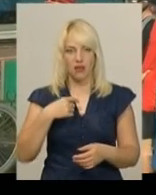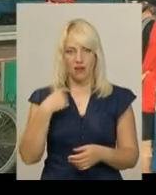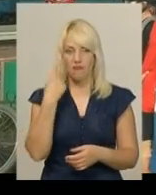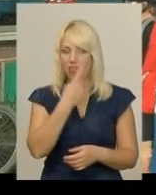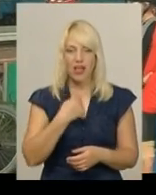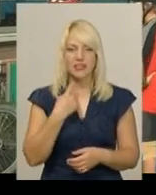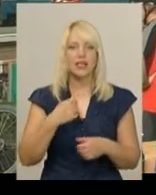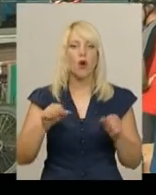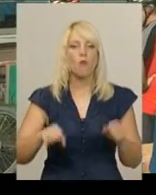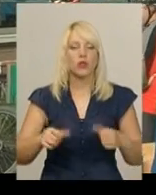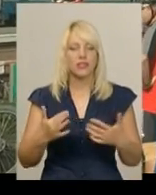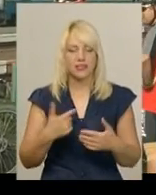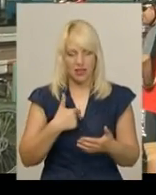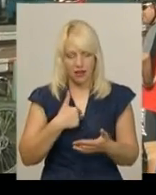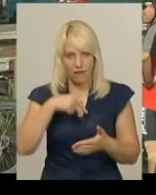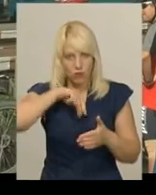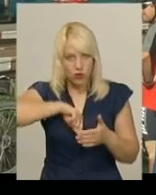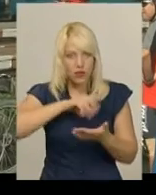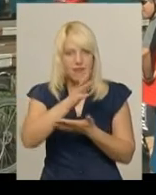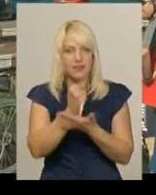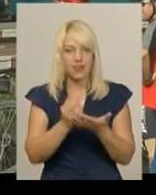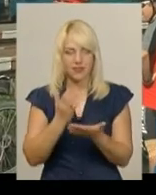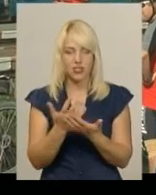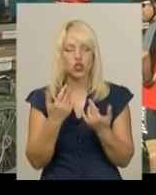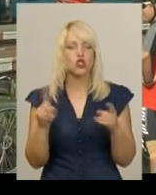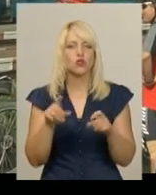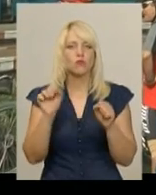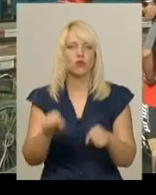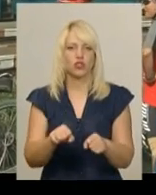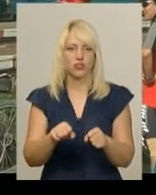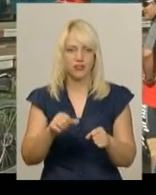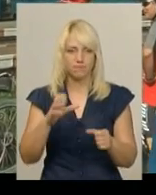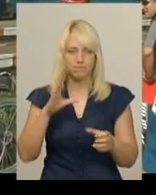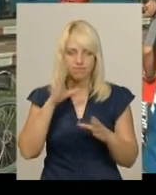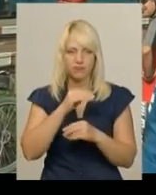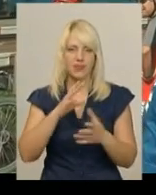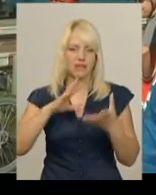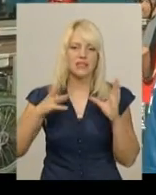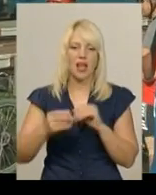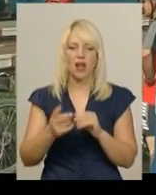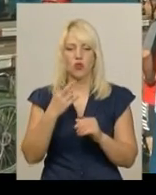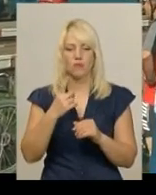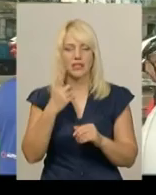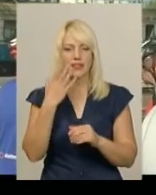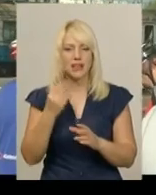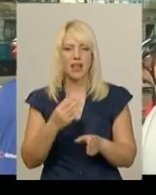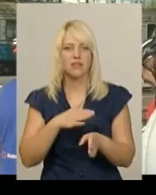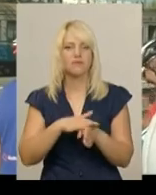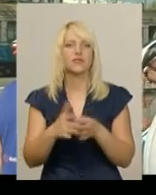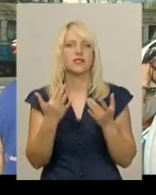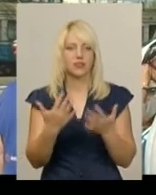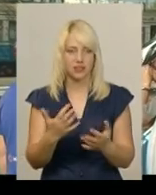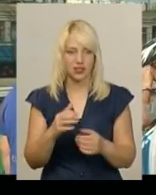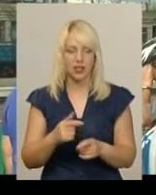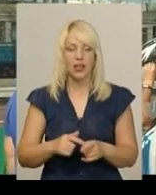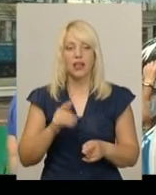наскільки вистачає резерву організму, чого ти можеш досягти, скільки ти можеш приїхати загалом, наприклад, за день, за велопохід. Хлопці катають